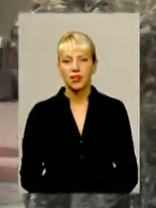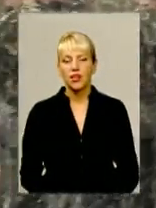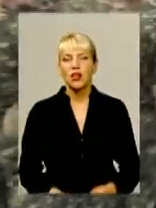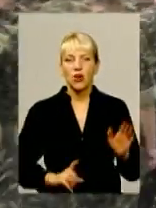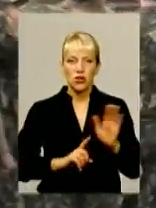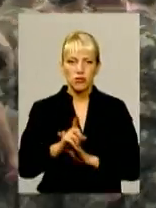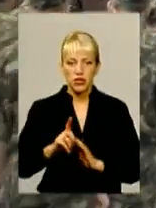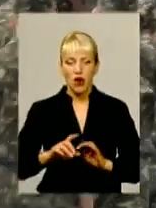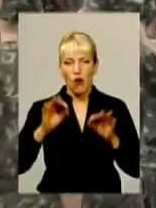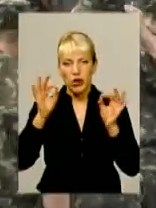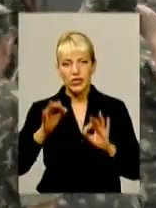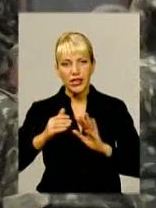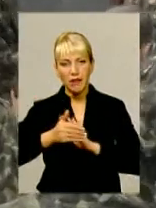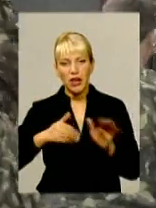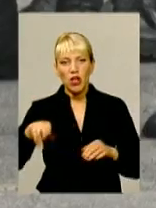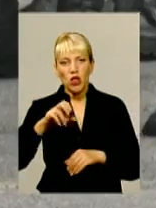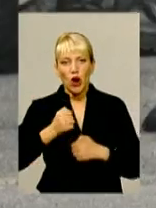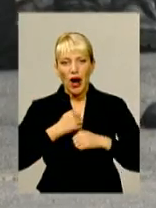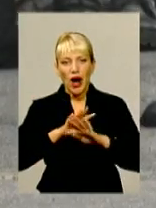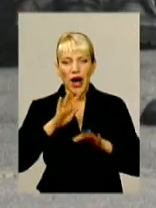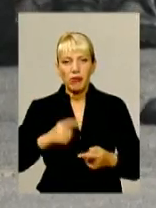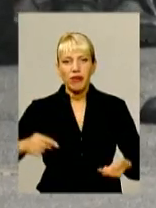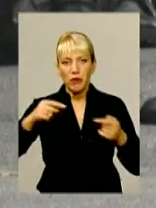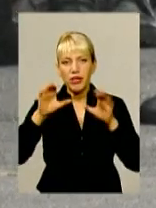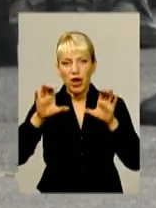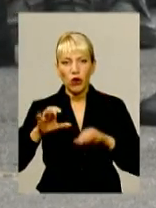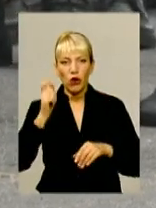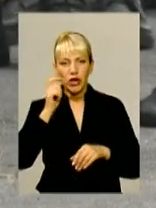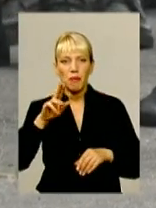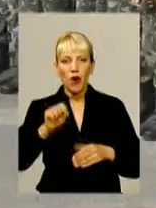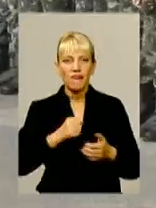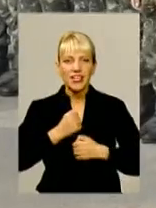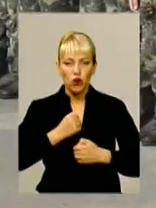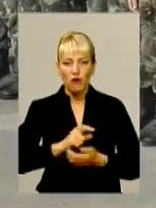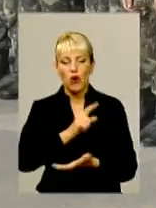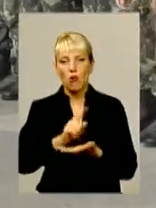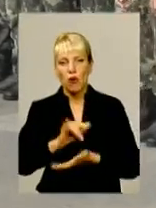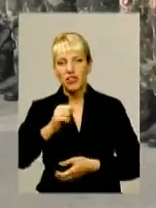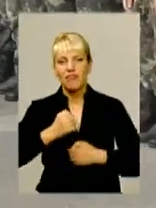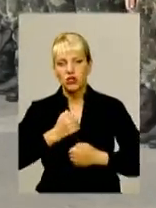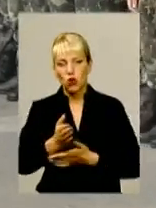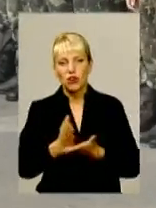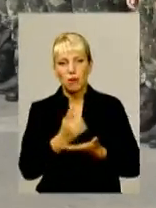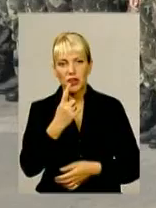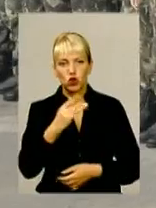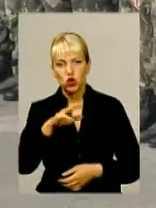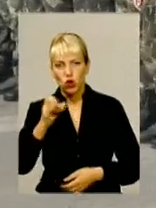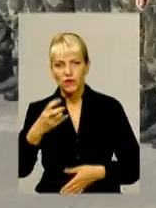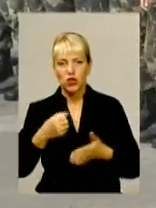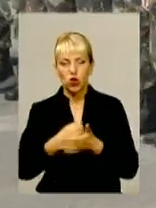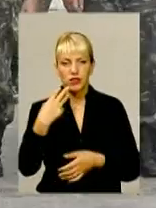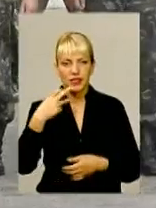Розпочинається осінній призов до армії. Відповідно до закону України про військовий обов'язок і військову службу, з 1 жовтня до 30